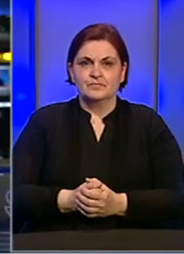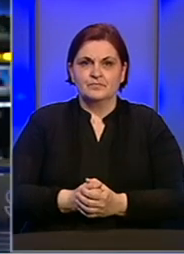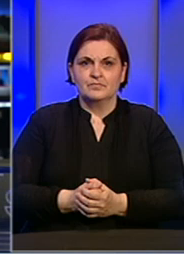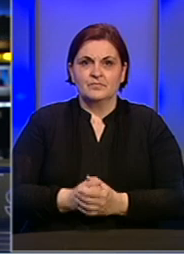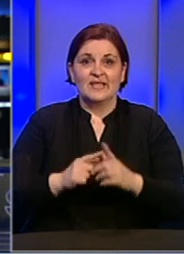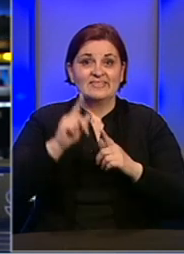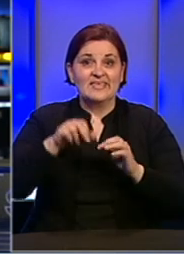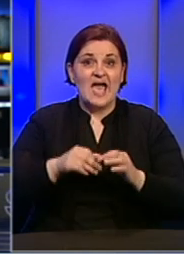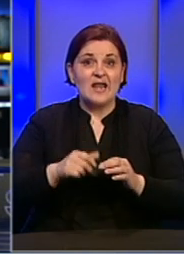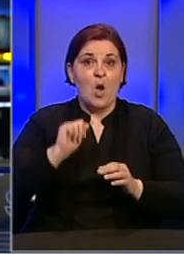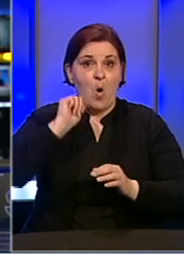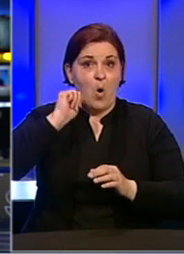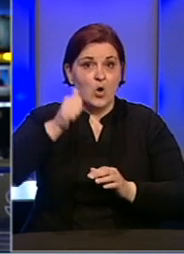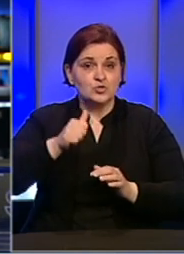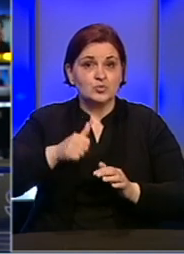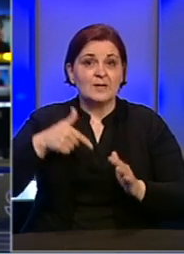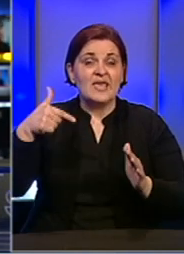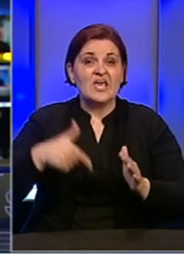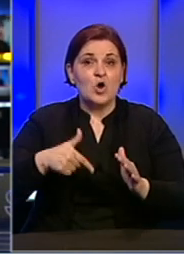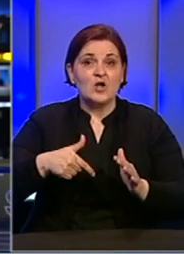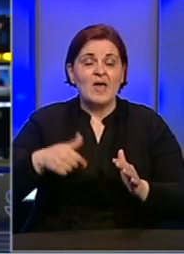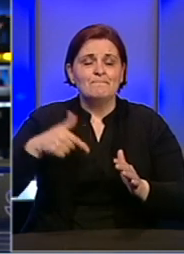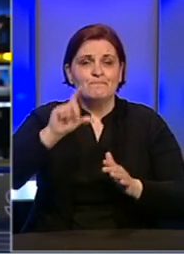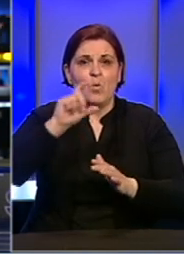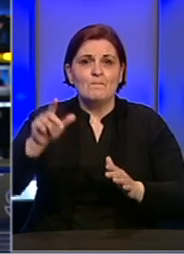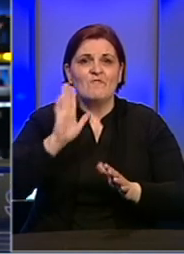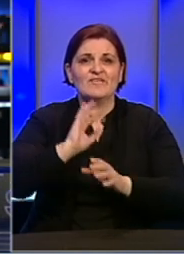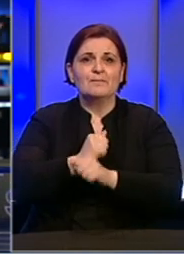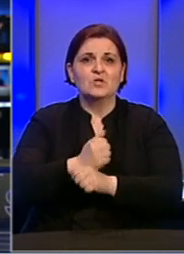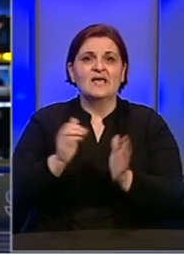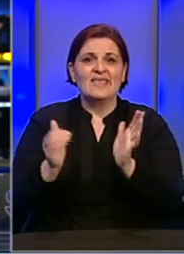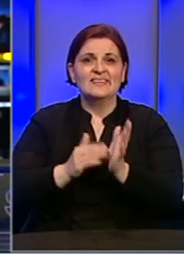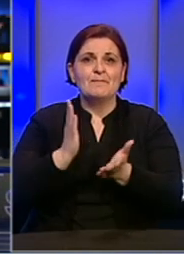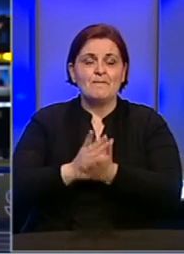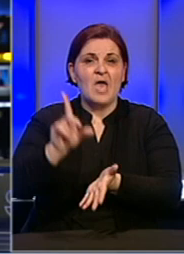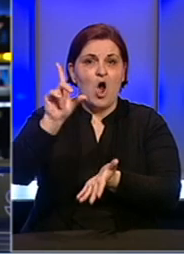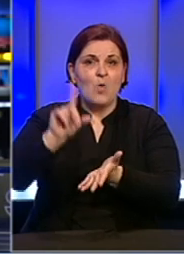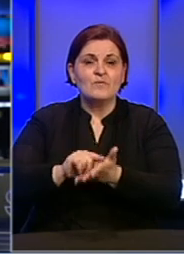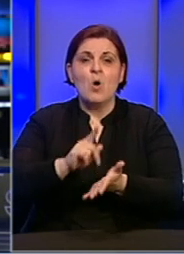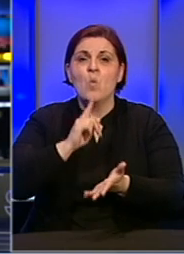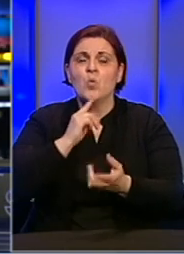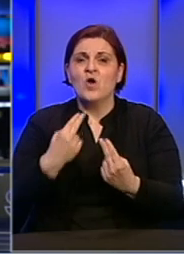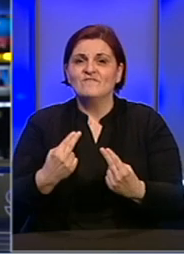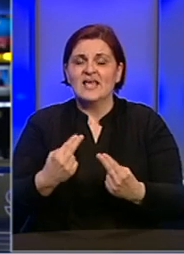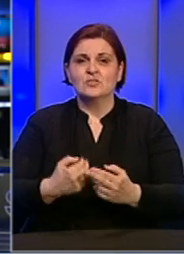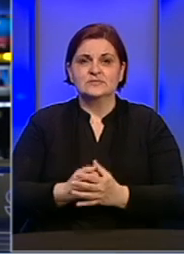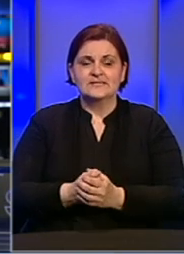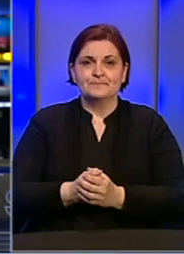Tijena od sutra bi i gorivo na crpkama u Federaciji Bosne i Hercegovine trebalo pojeftiniti. U kom iznosu?